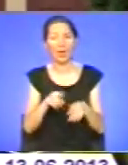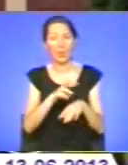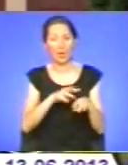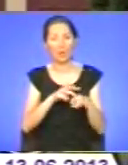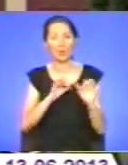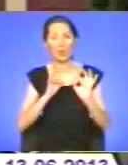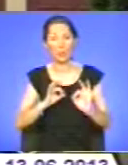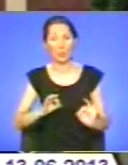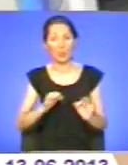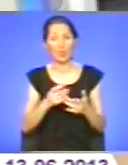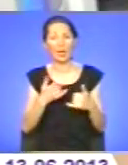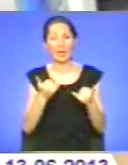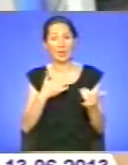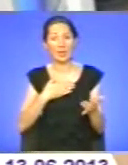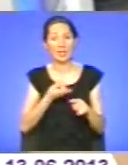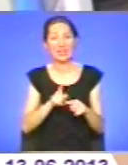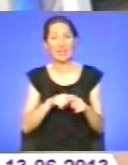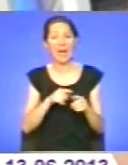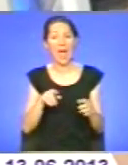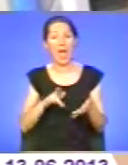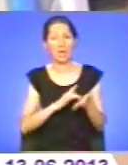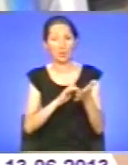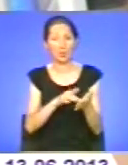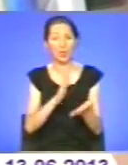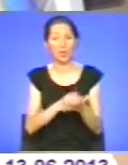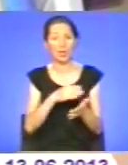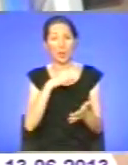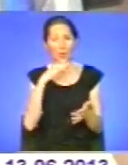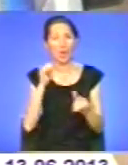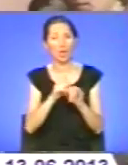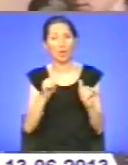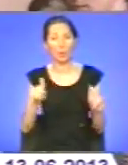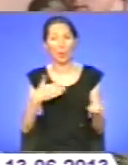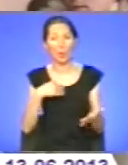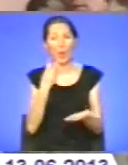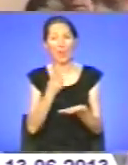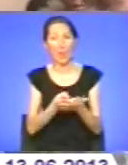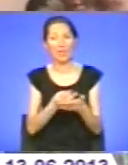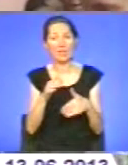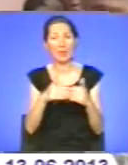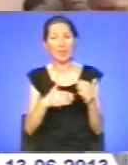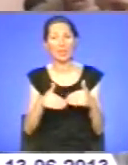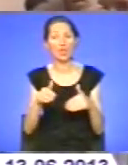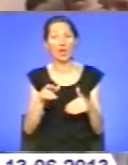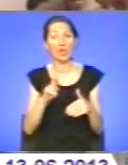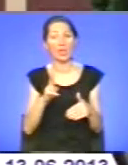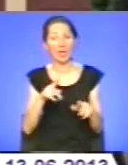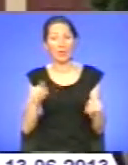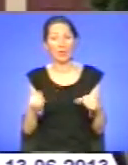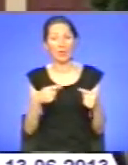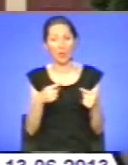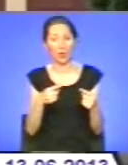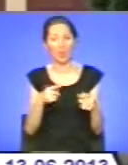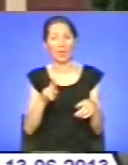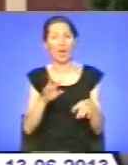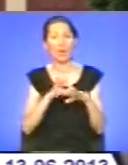Тобто, для нас ця екскурсія стала б багато такою розвиваючою. Тобто, ми побачили на практиці, як створюється, як